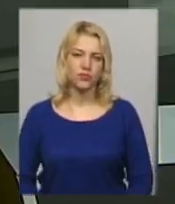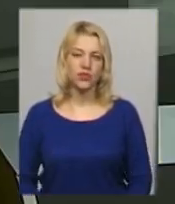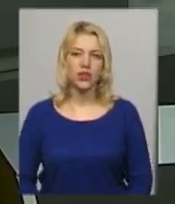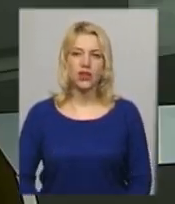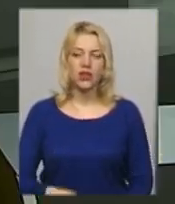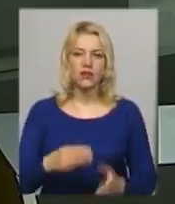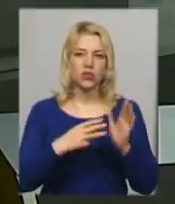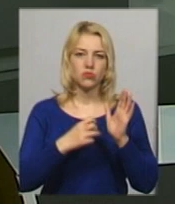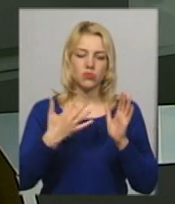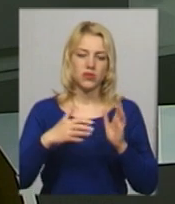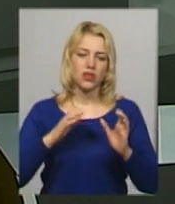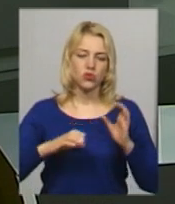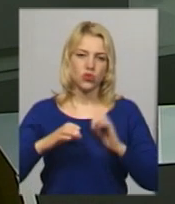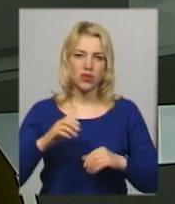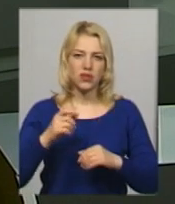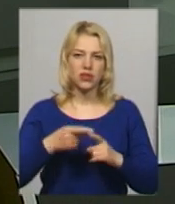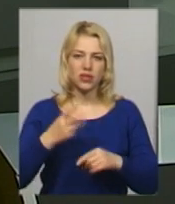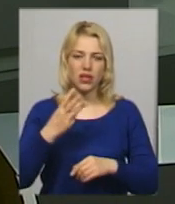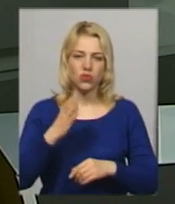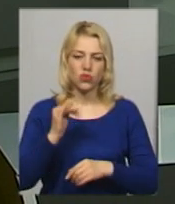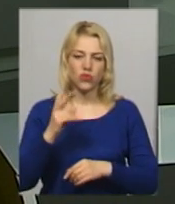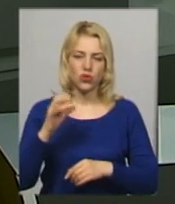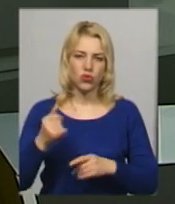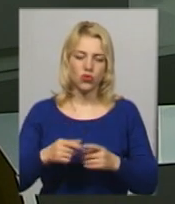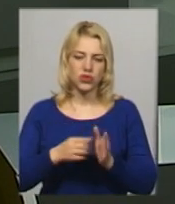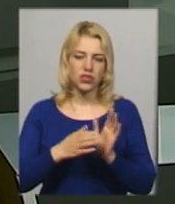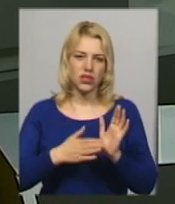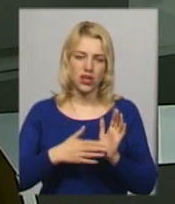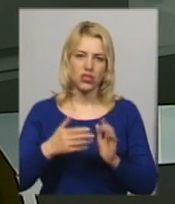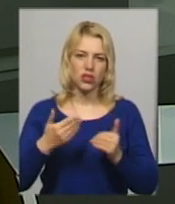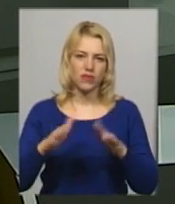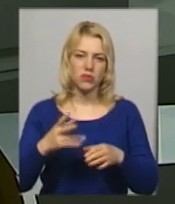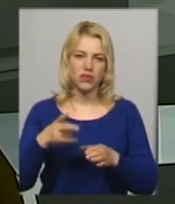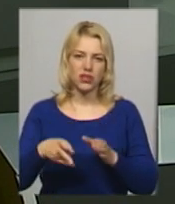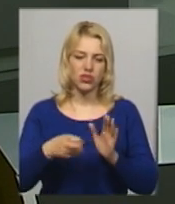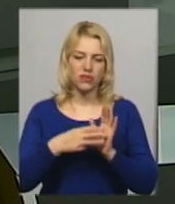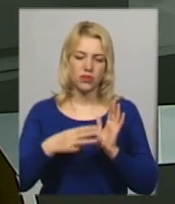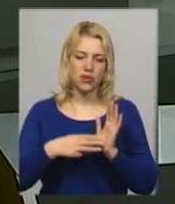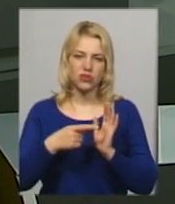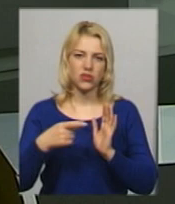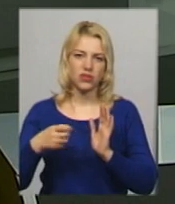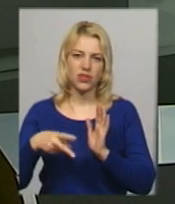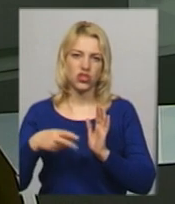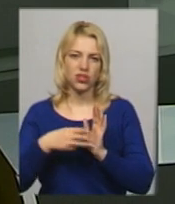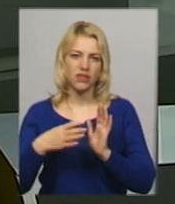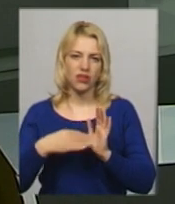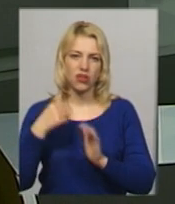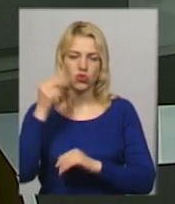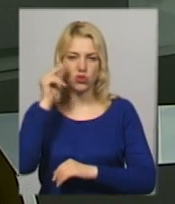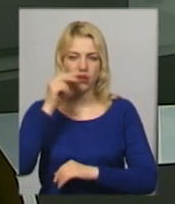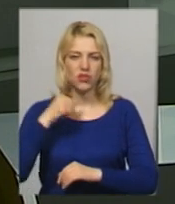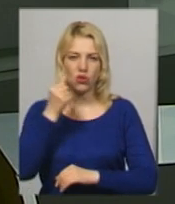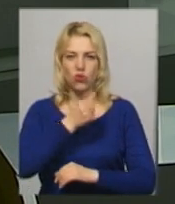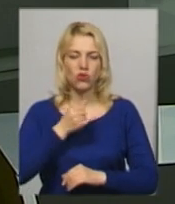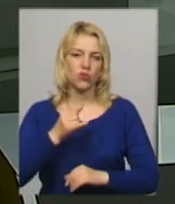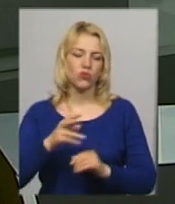850 студентів університету третього віку сьогодні відзначили випуск 2018-2019 навчального року